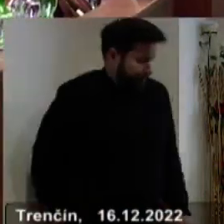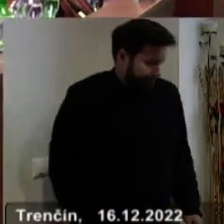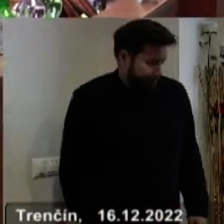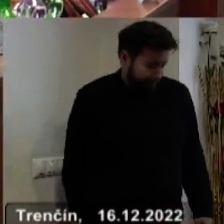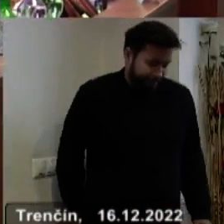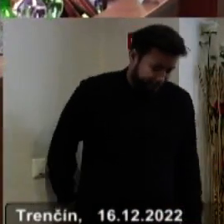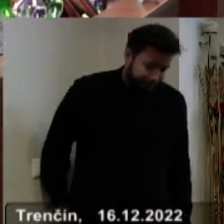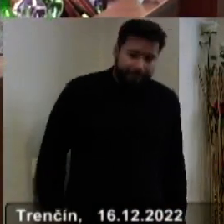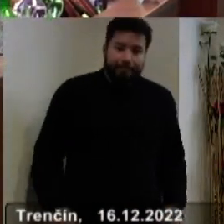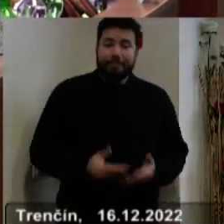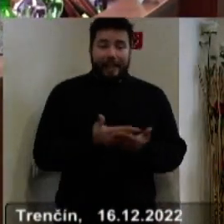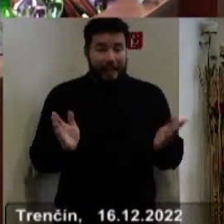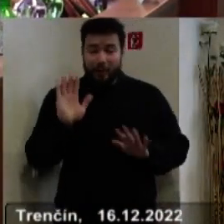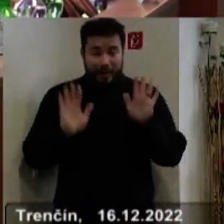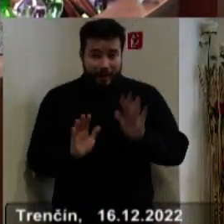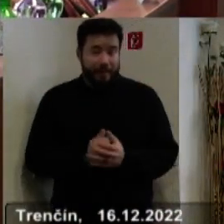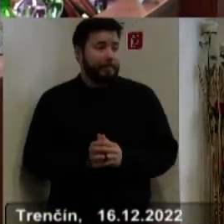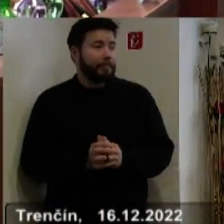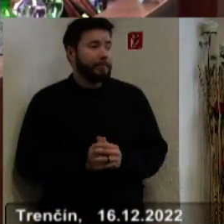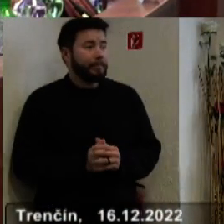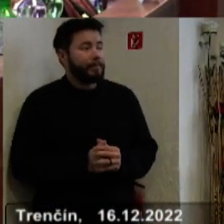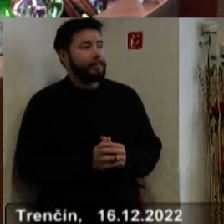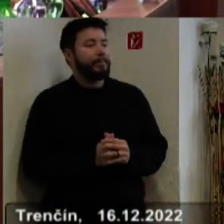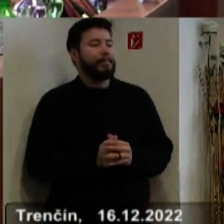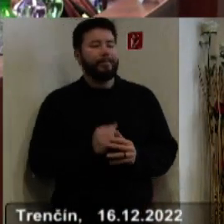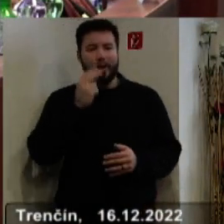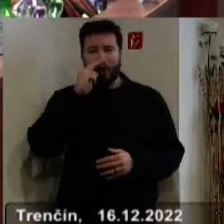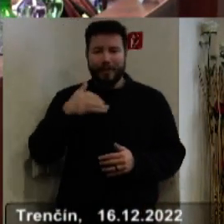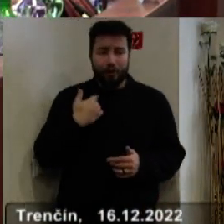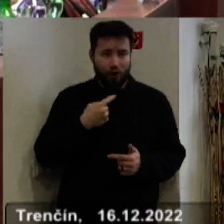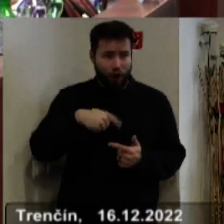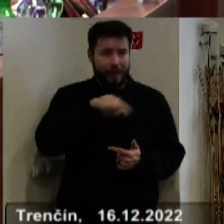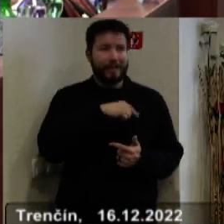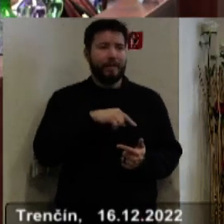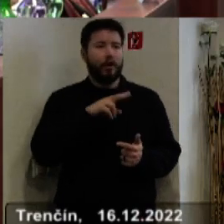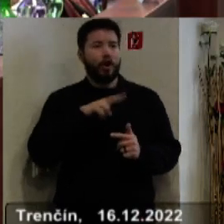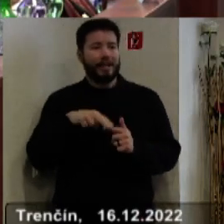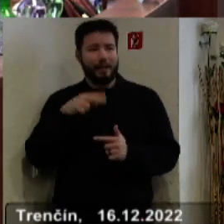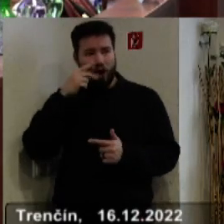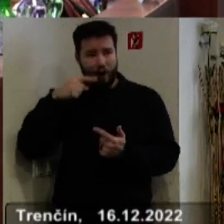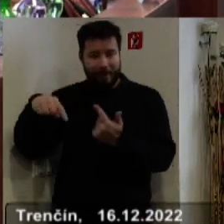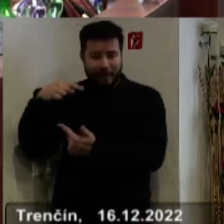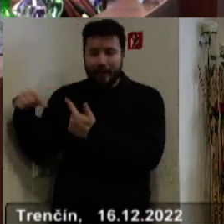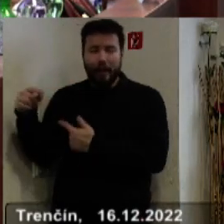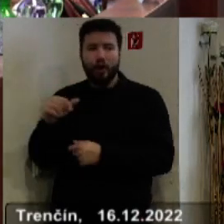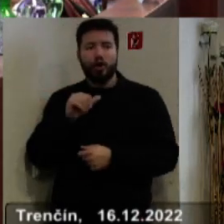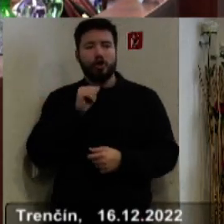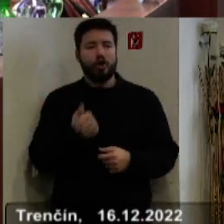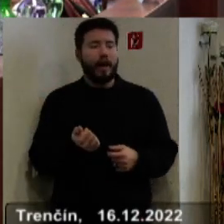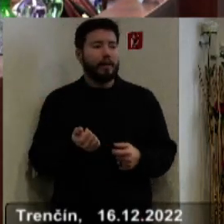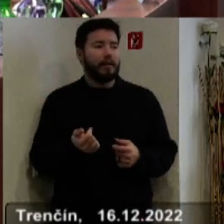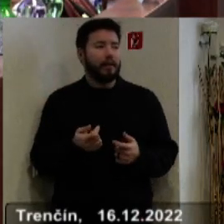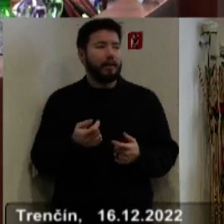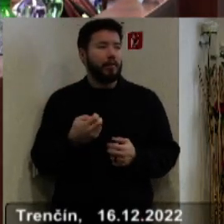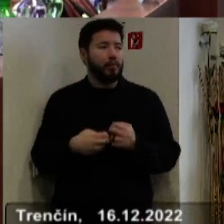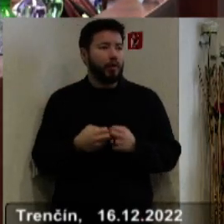Čiže nikto, tiež to bolo na komisii školstva, na všetkých komisiách boli VZN. všetkých komisiách, k tomuto nebol žiadny. Na všetkých komisiách to